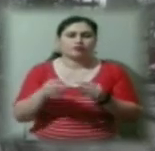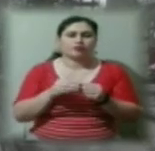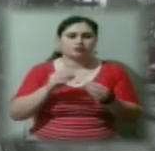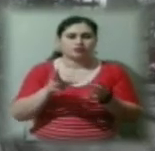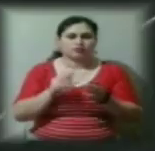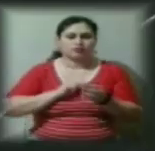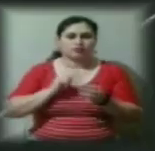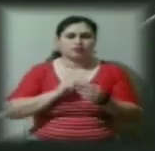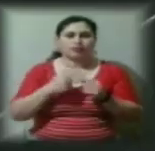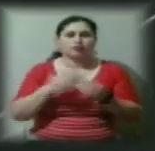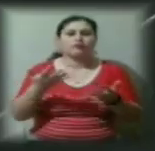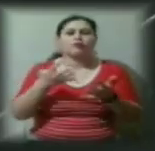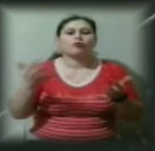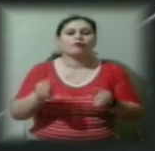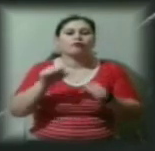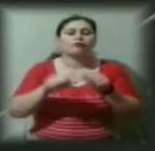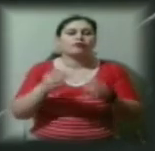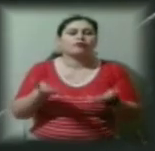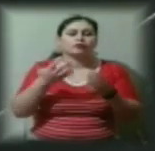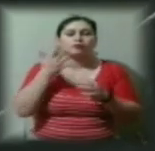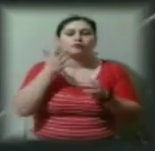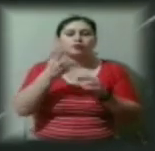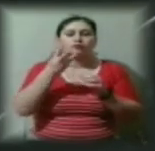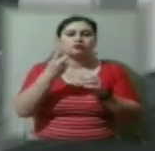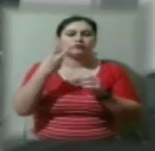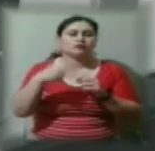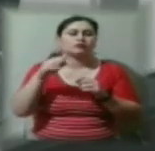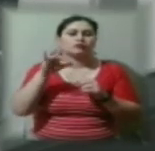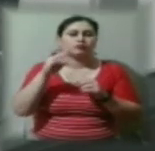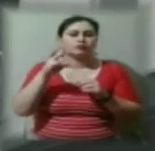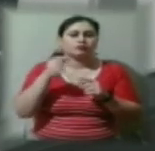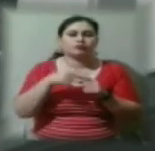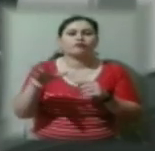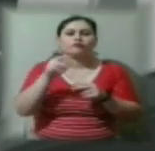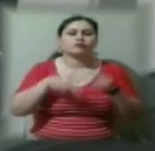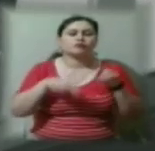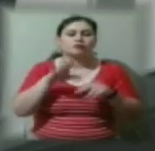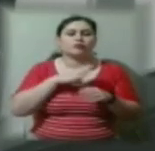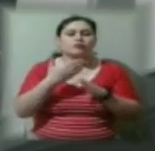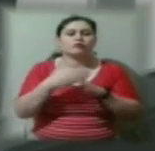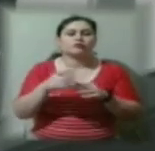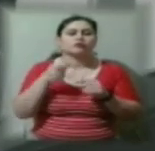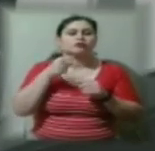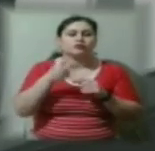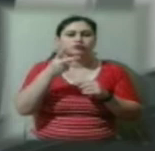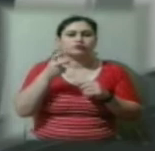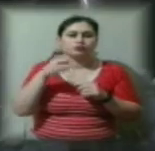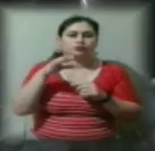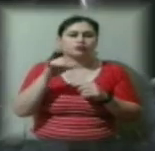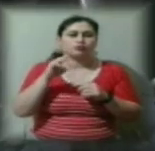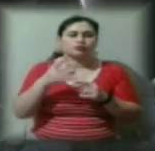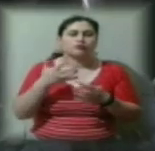танкера-хімівоза – 5320 тонн. Всього при його будівництві було використано більше 1200 тонн високоякісної